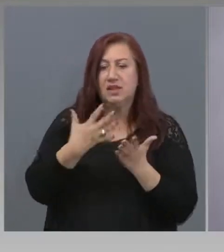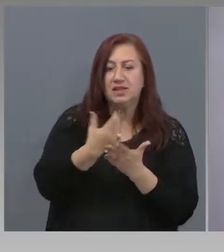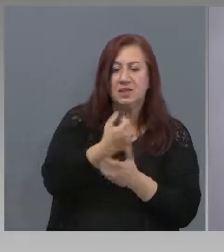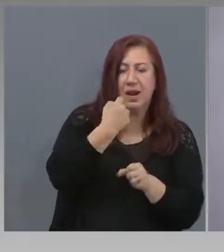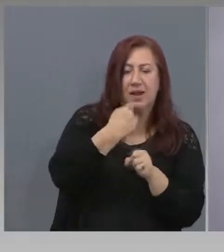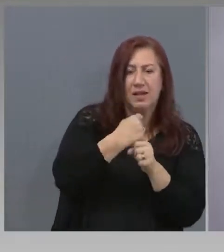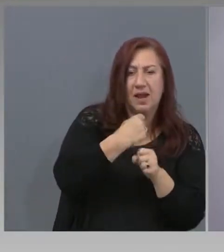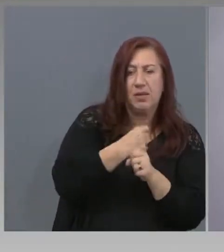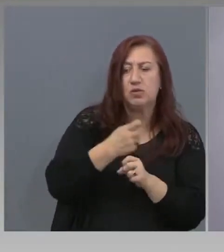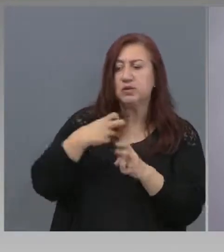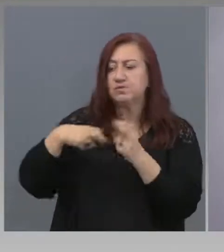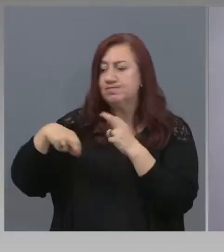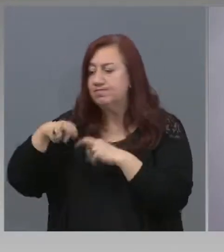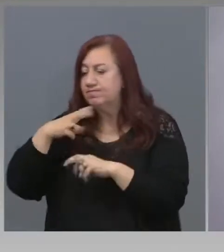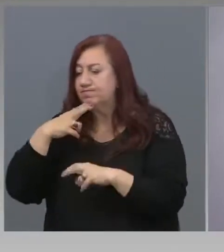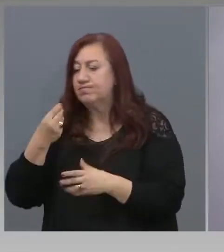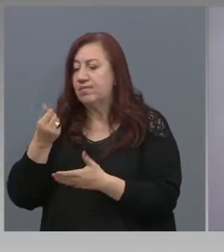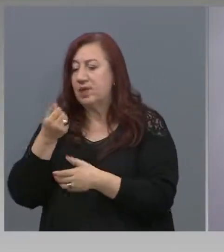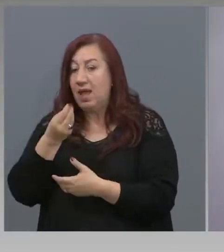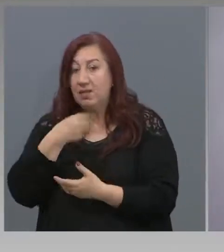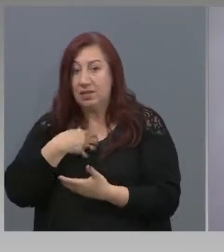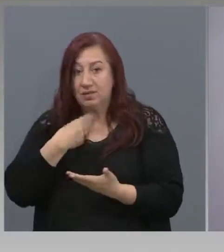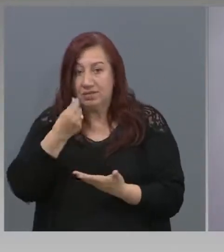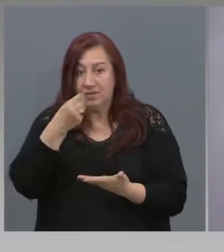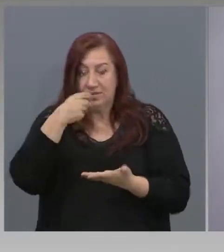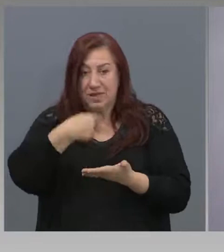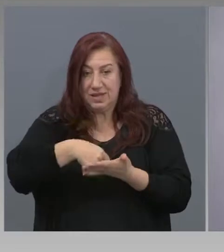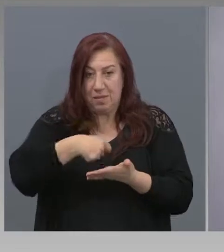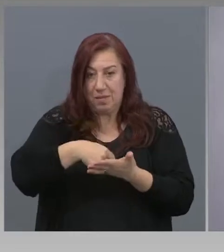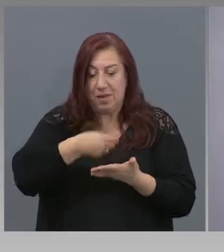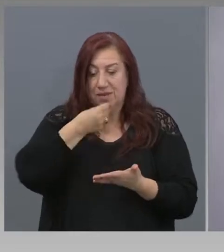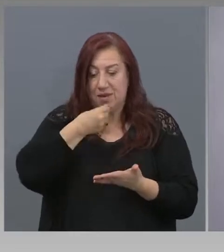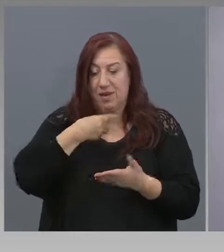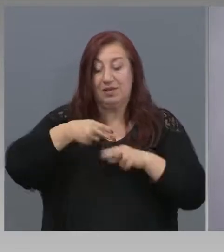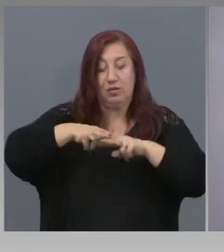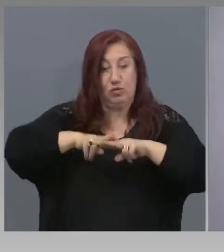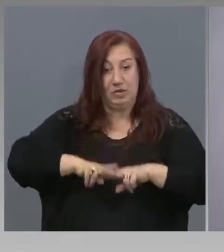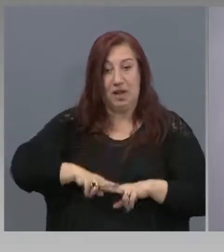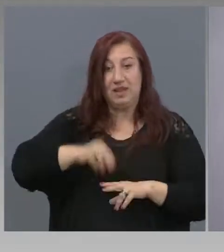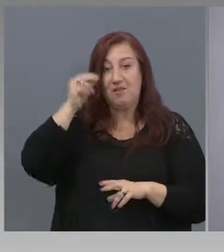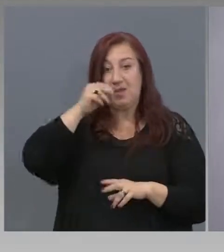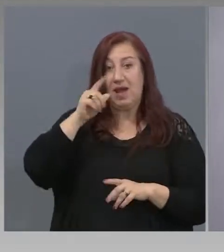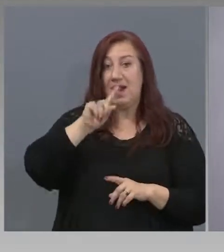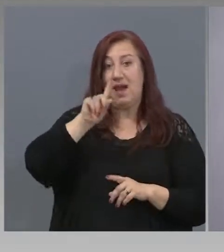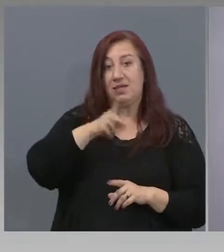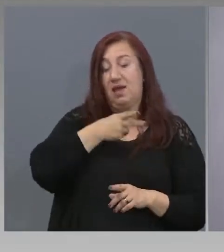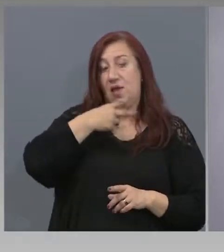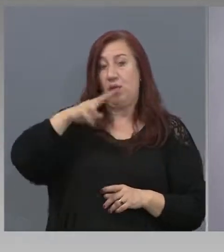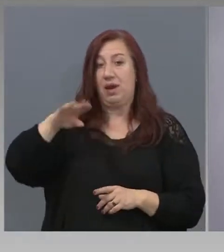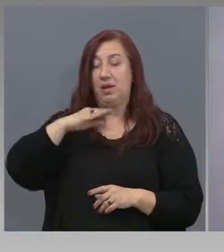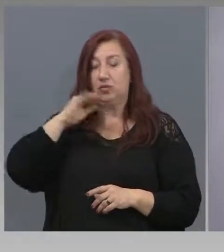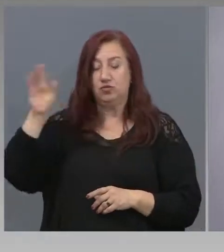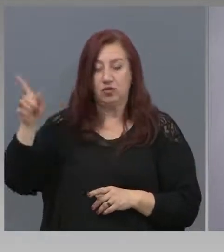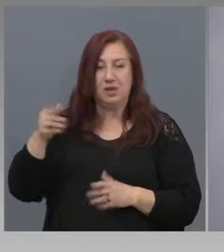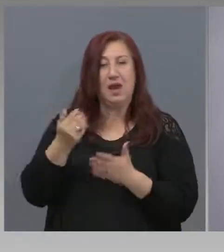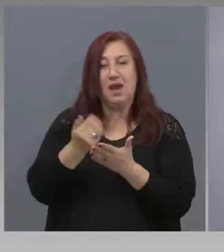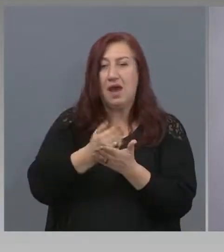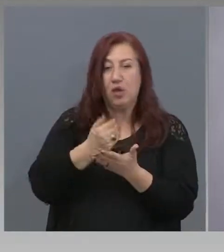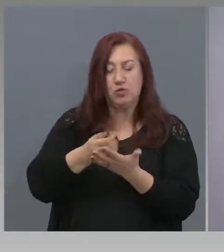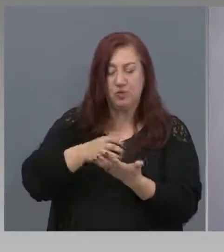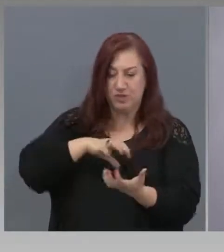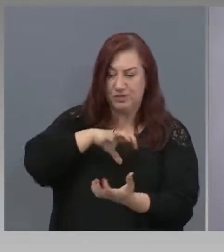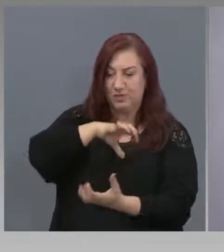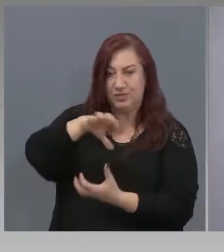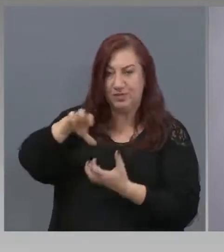и да останат в България. Економическата криза ще има измерение не само върху доходите на гражданите и